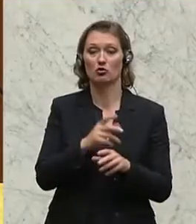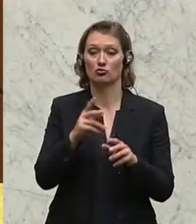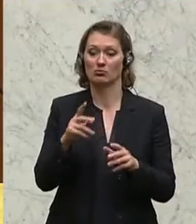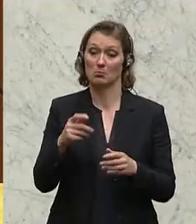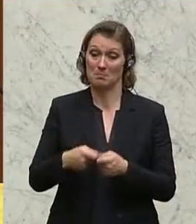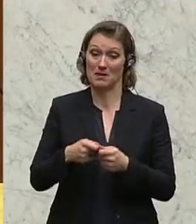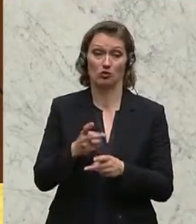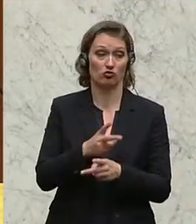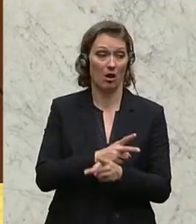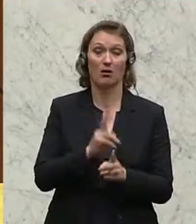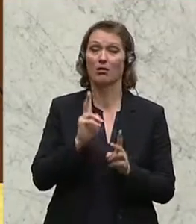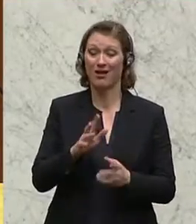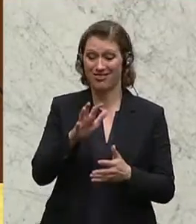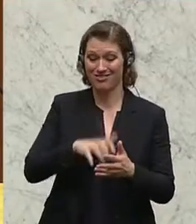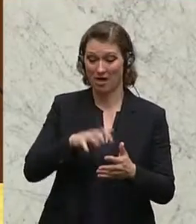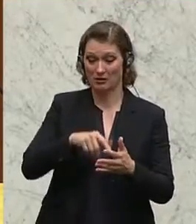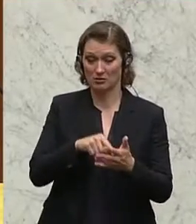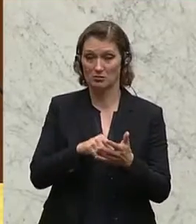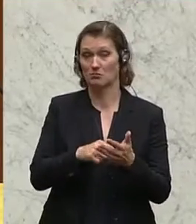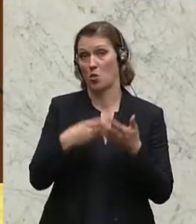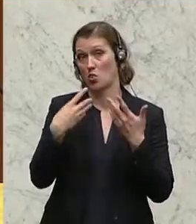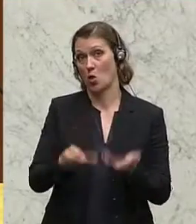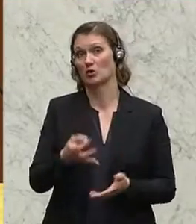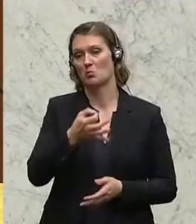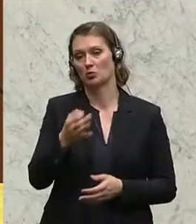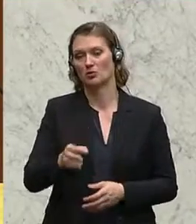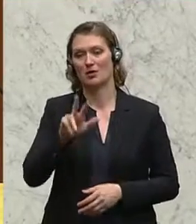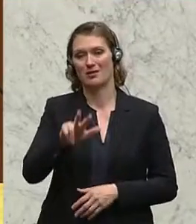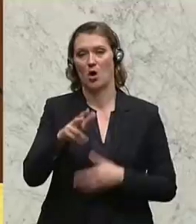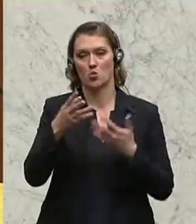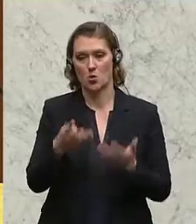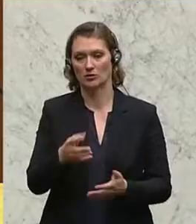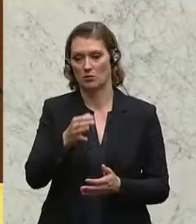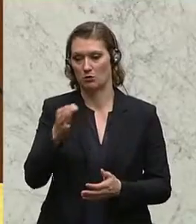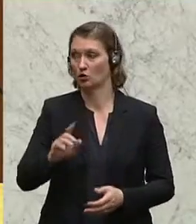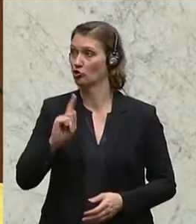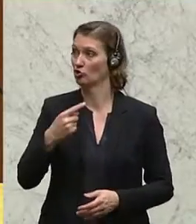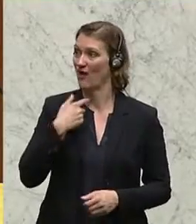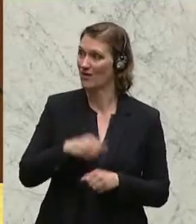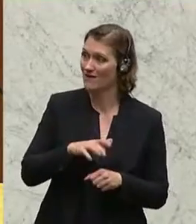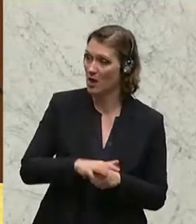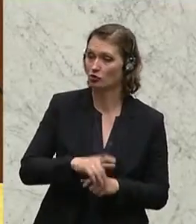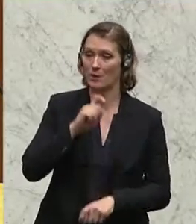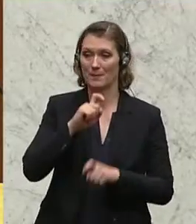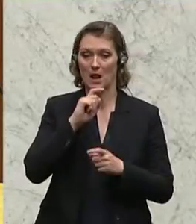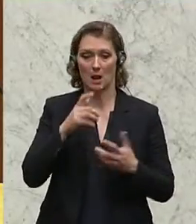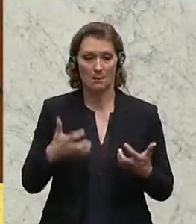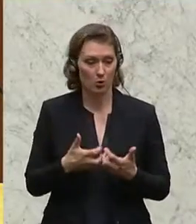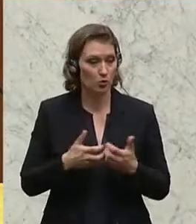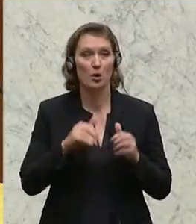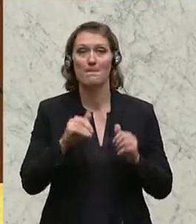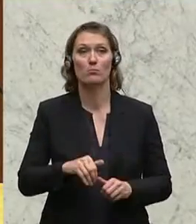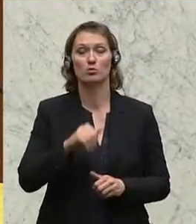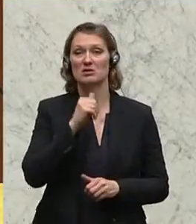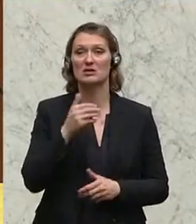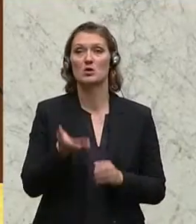können dann über ganz konkrete Texte, nämlich 90 Prozent, 93 Prozent Schweinefleisch, Milchprodukte diskutieren und müssen nicht den